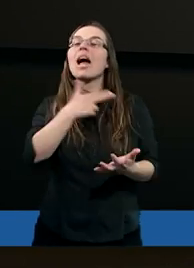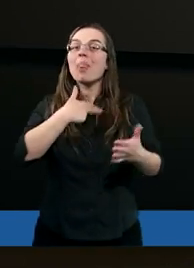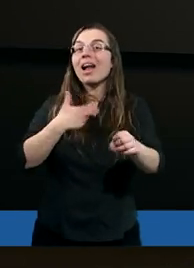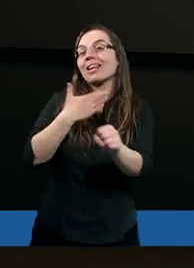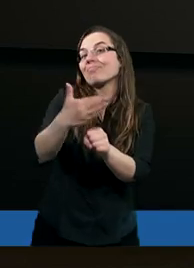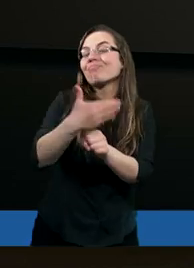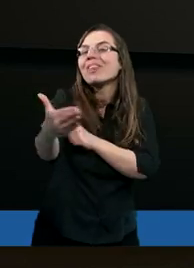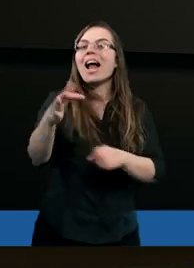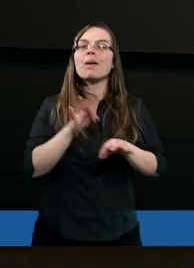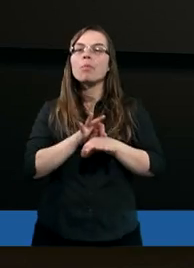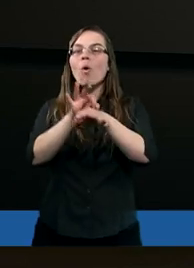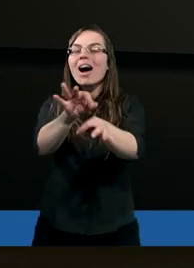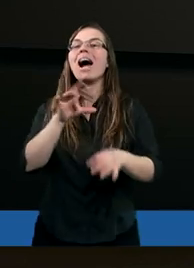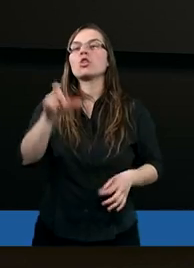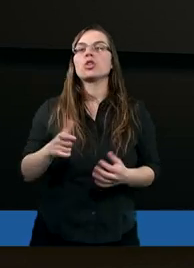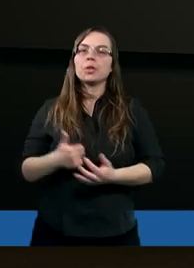nas dalej prowadzić.